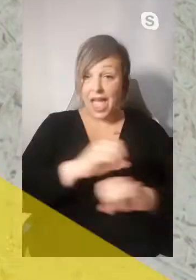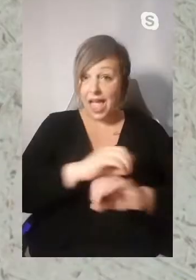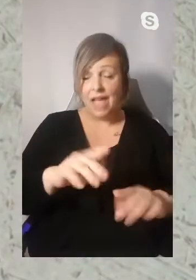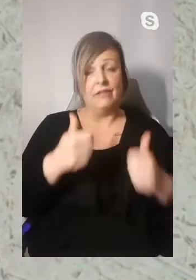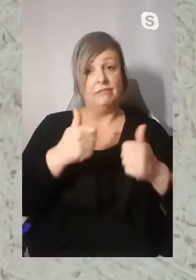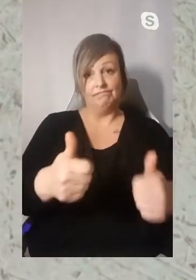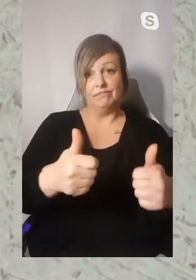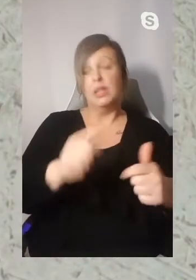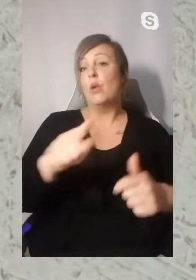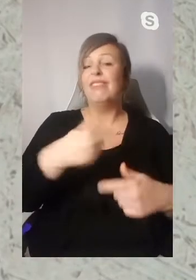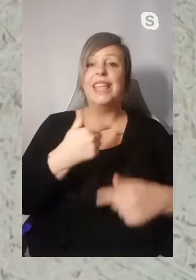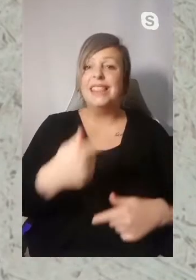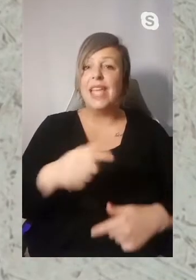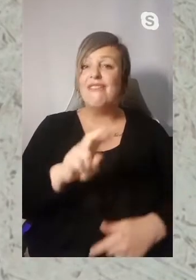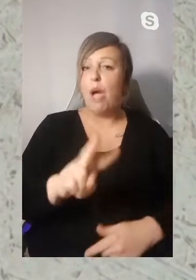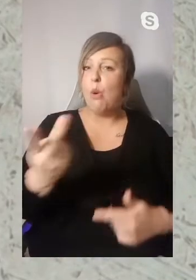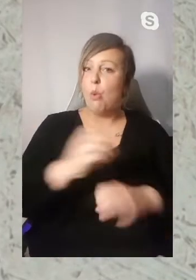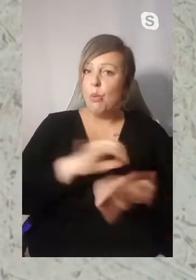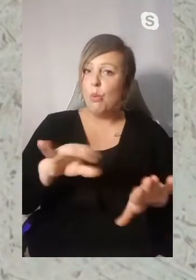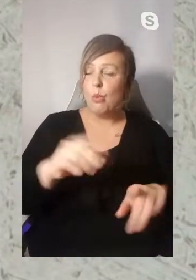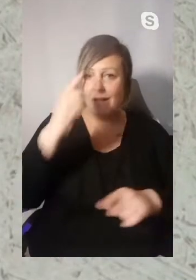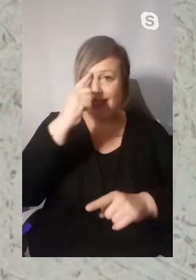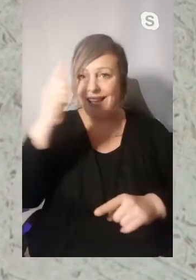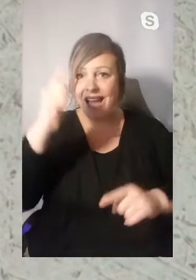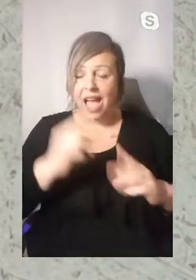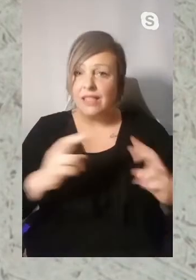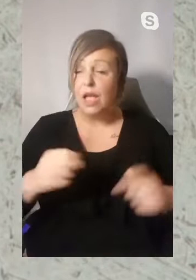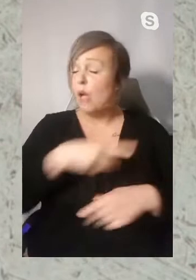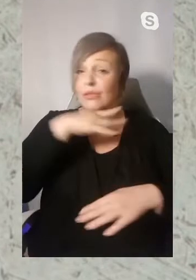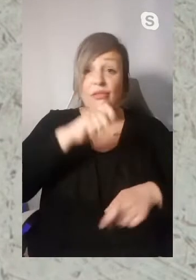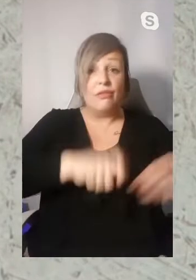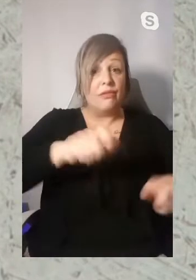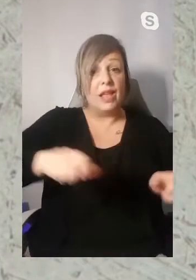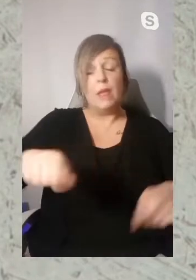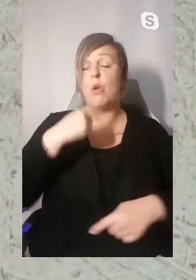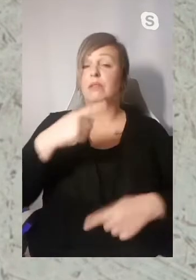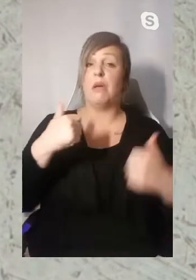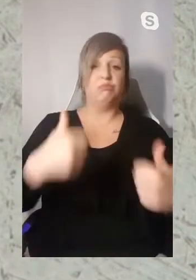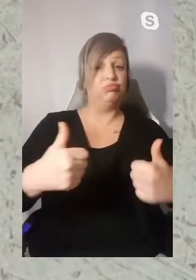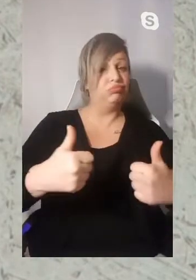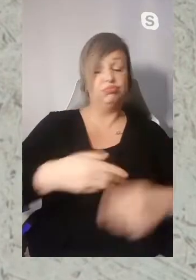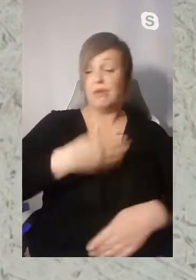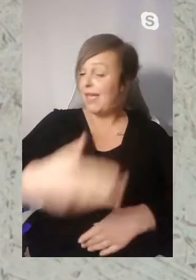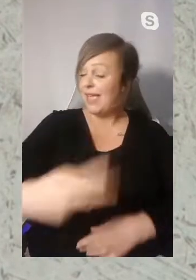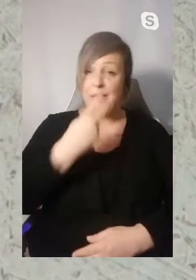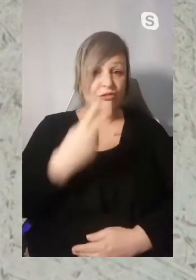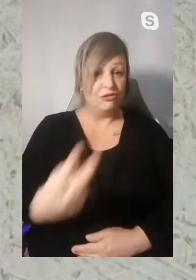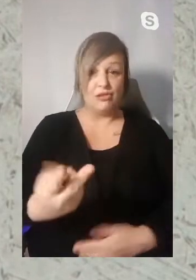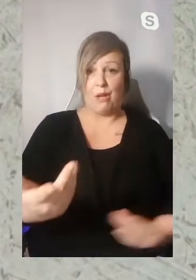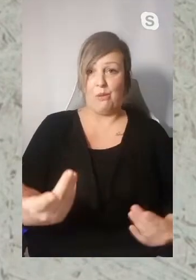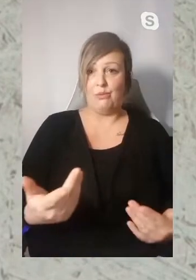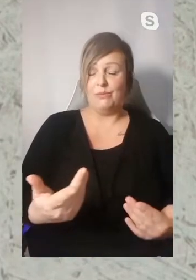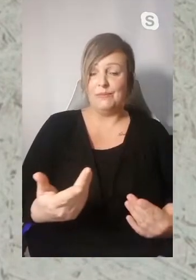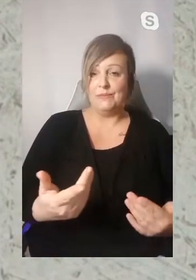Ich glaube, dieses TV-Format hier aus dem Rathaus. Ich kenne viele Bürgerinnen und Bürger, die sagen, das ist mittlerweile schon ein tägliches Ritual